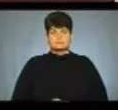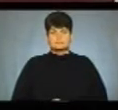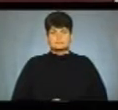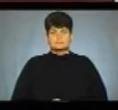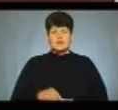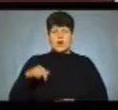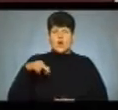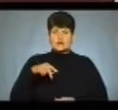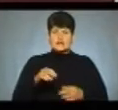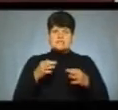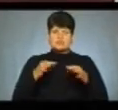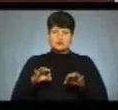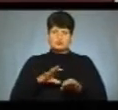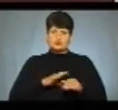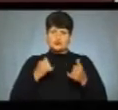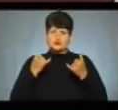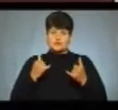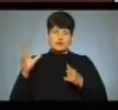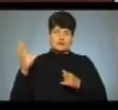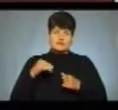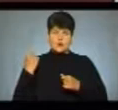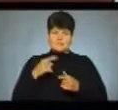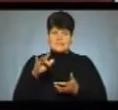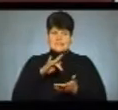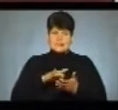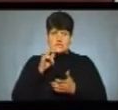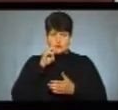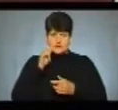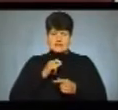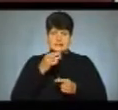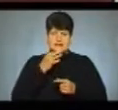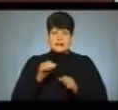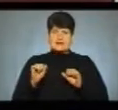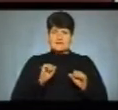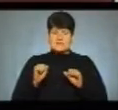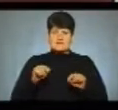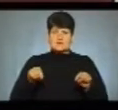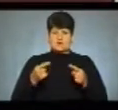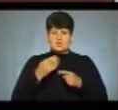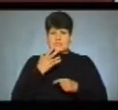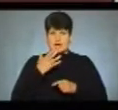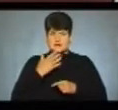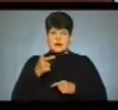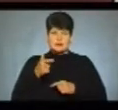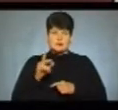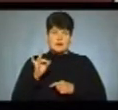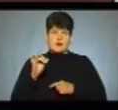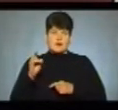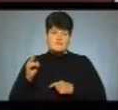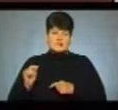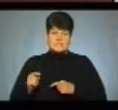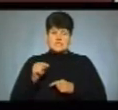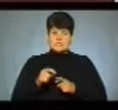Хода за свободу відбулася сьогодні по всіх обласних центрах України, повідомила керівниця «Відродження нації» Галина Кравець. За її словами, на